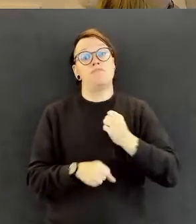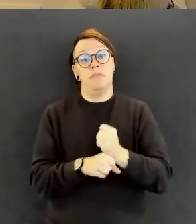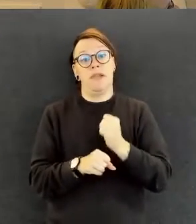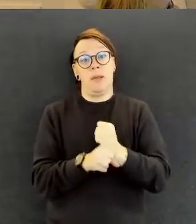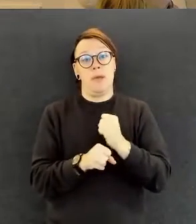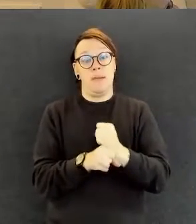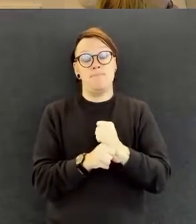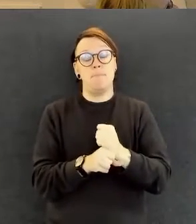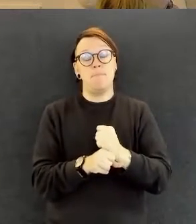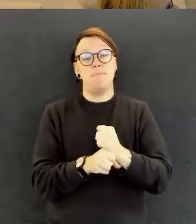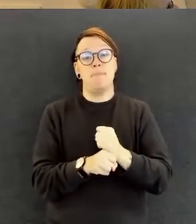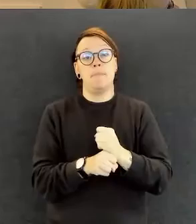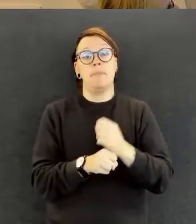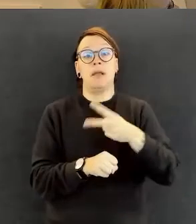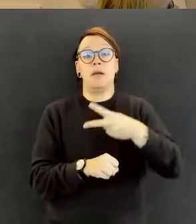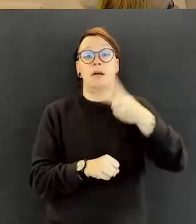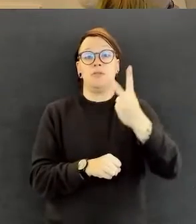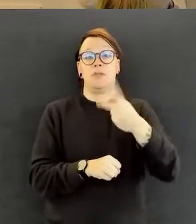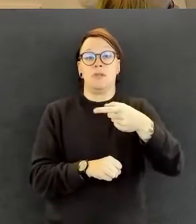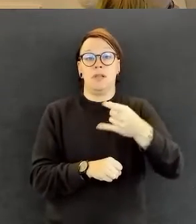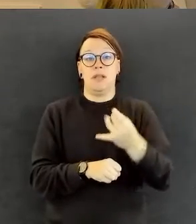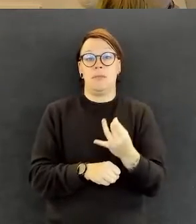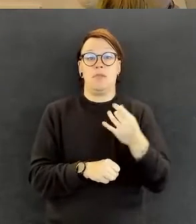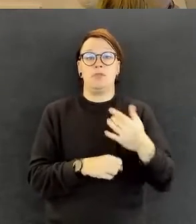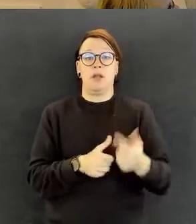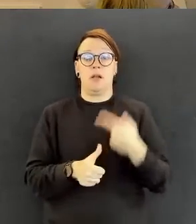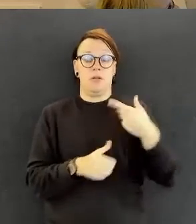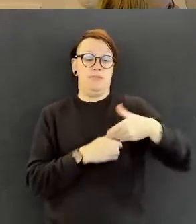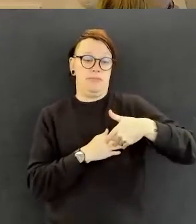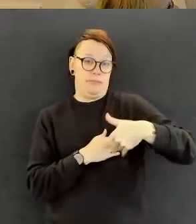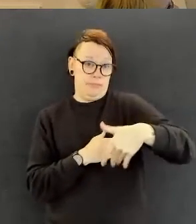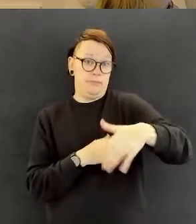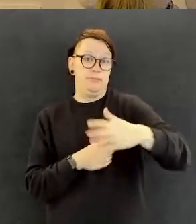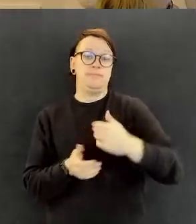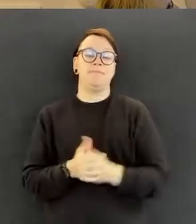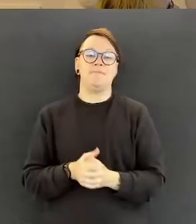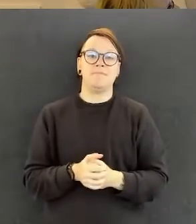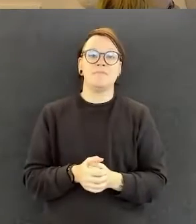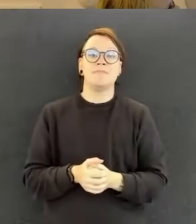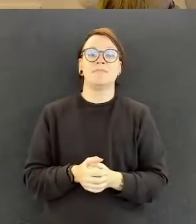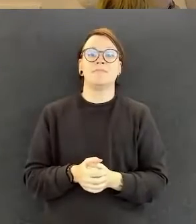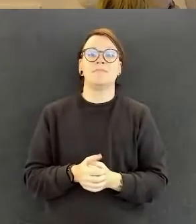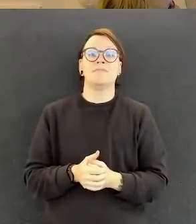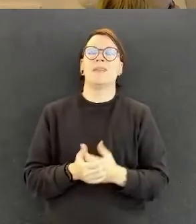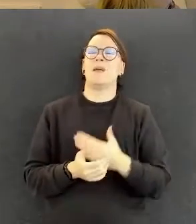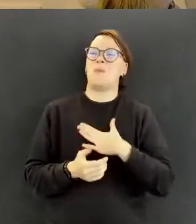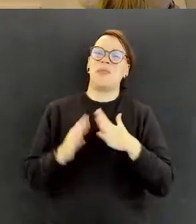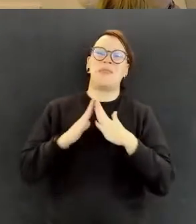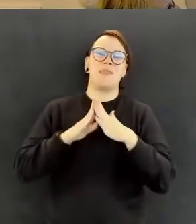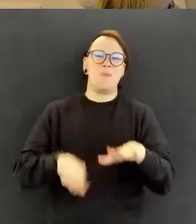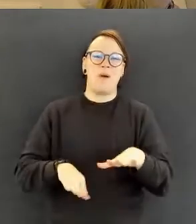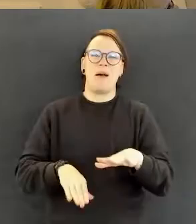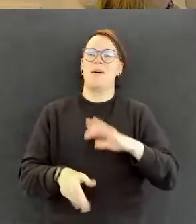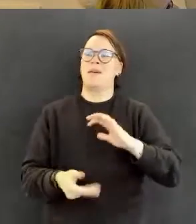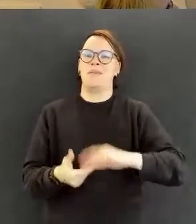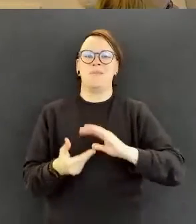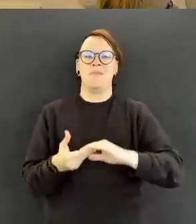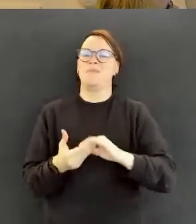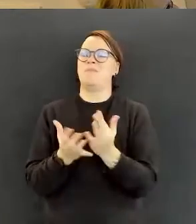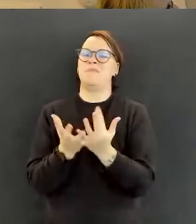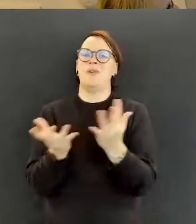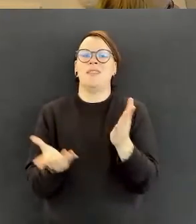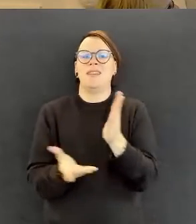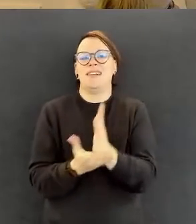sitten kun olen aina semmoinen luonne, että sekoittuu vähän niin kuin moneen asiaan, niin sitten teemalta pysy pois.